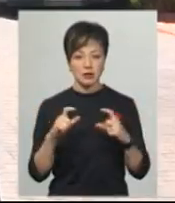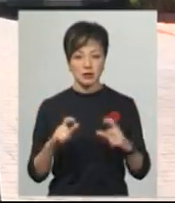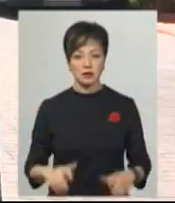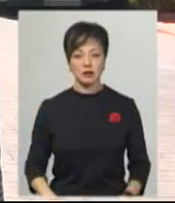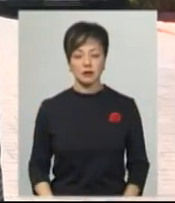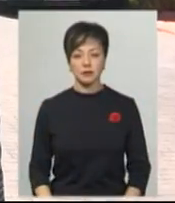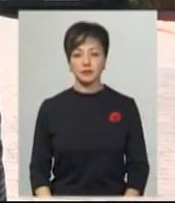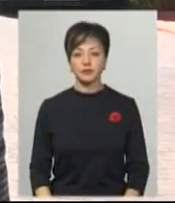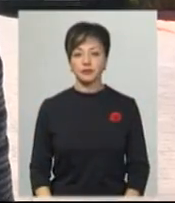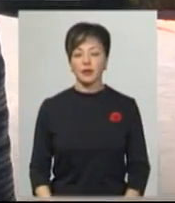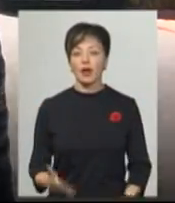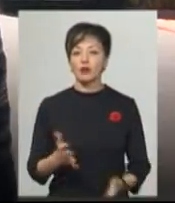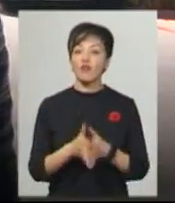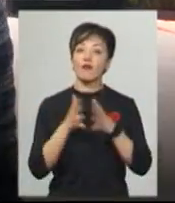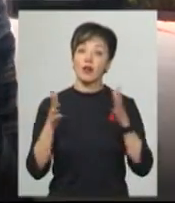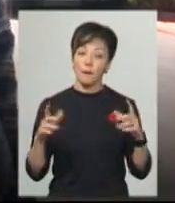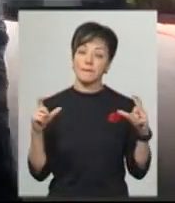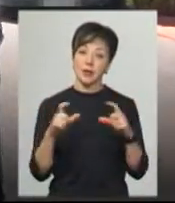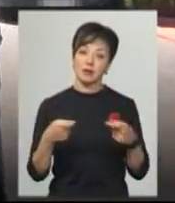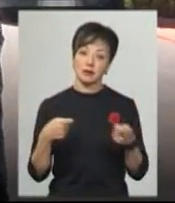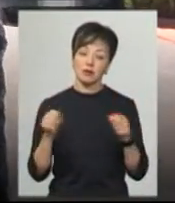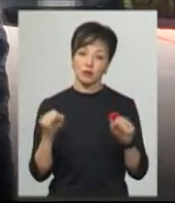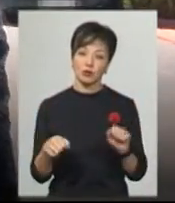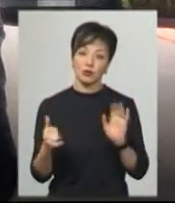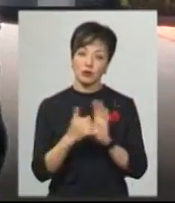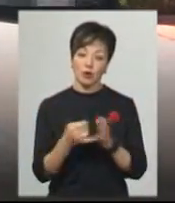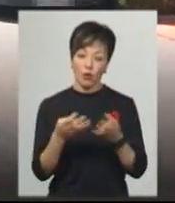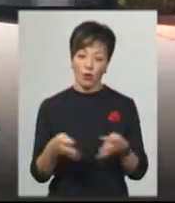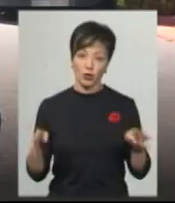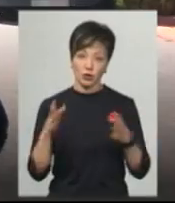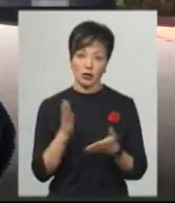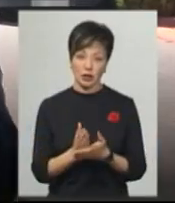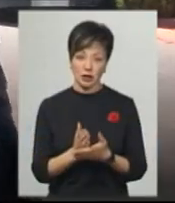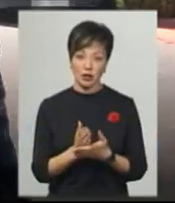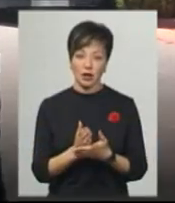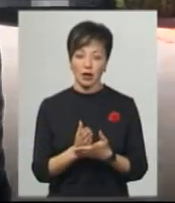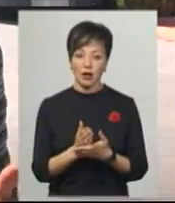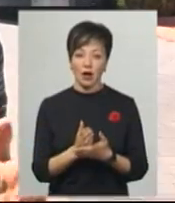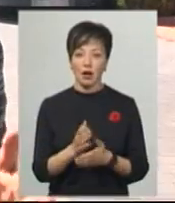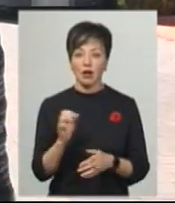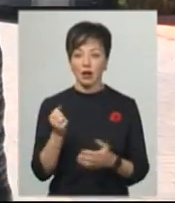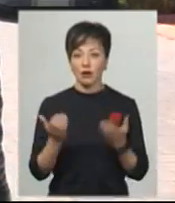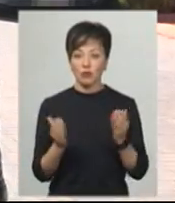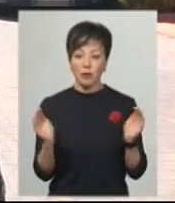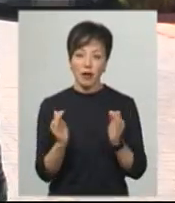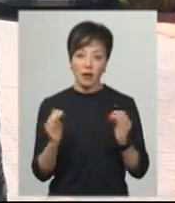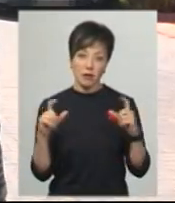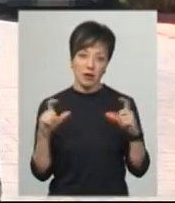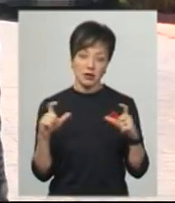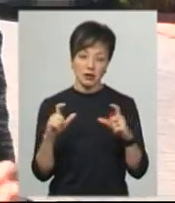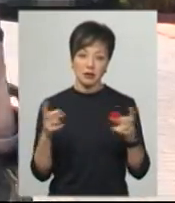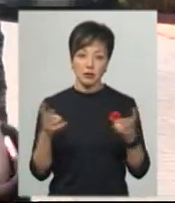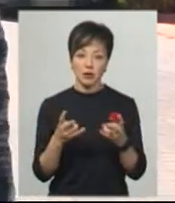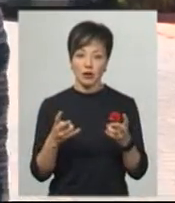Ткаченко. Якщо в великих супермаркетах, то можна поставити звичайний цей кошик, який їздять, продукти збирають. А якщо невеличкий магазин,